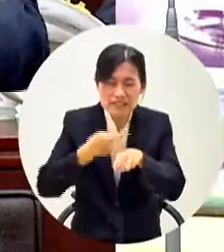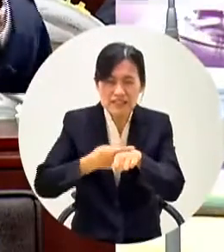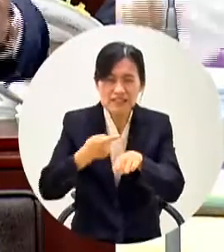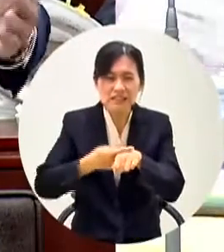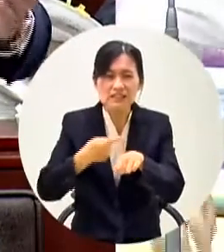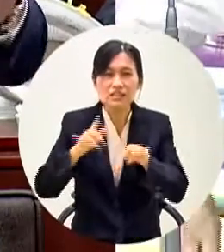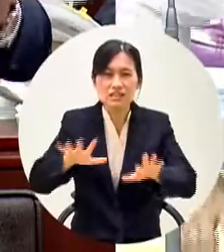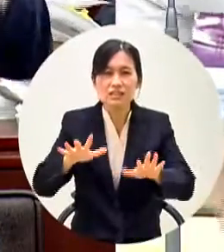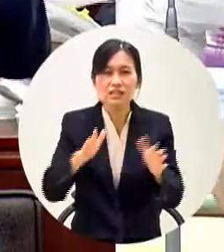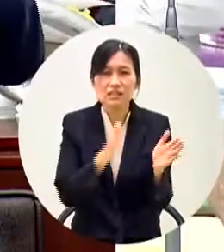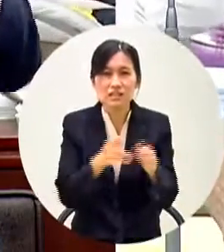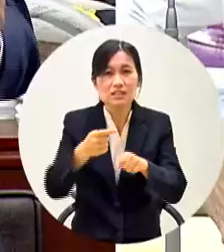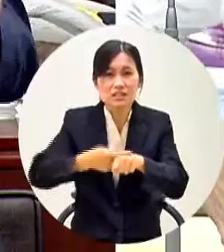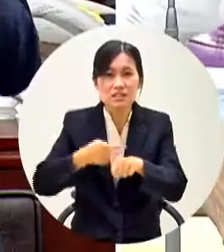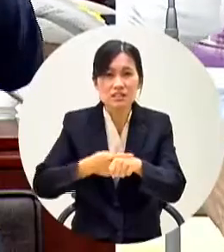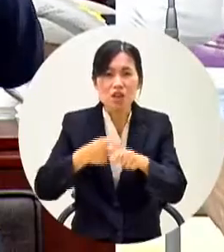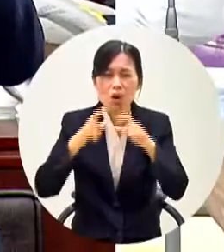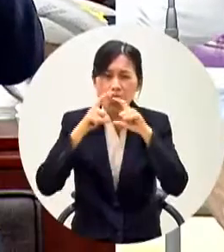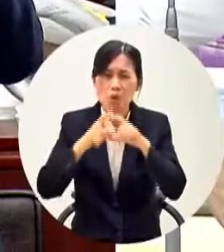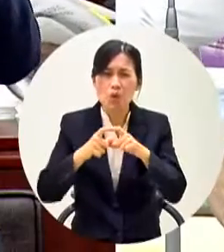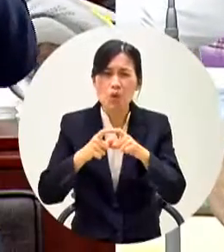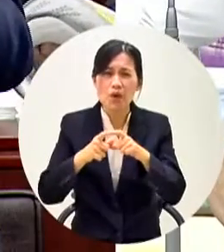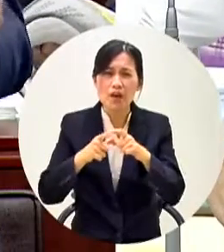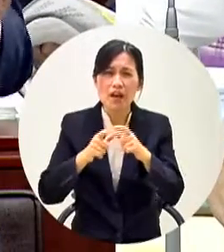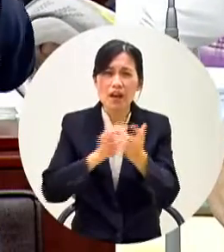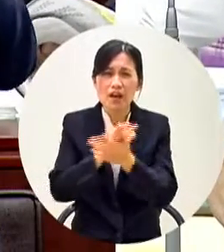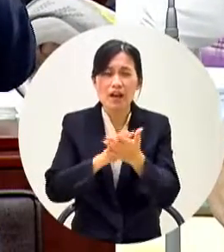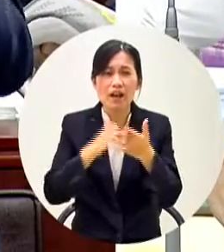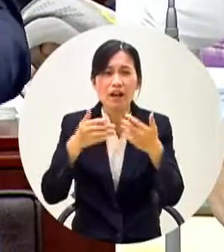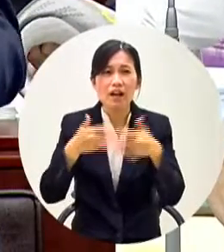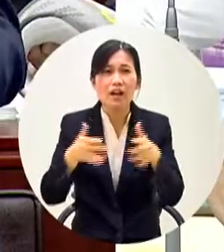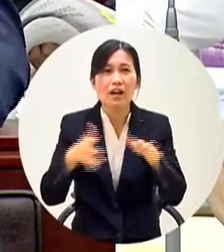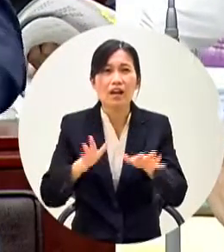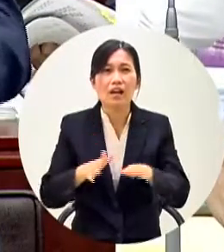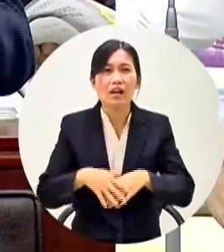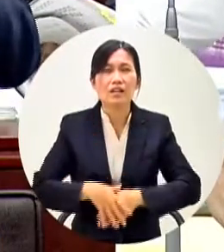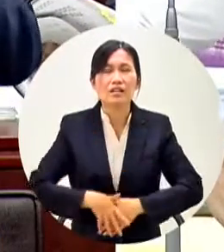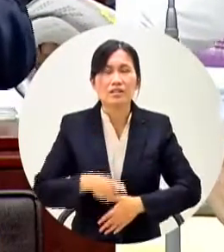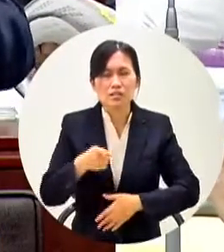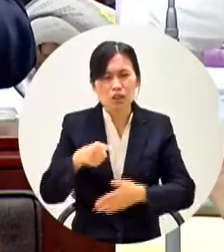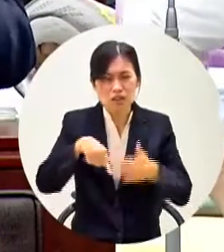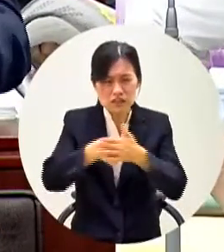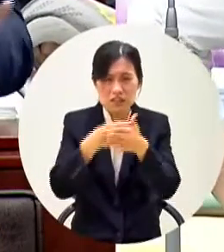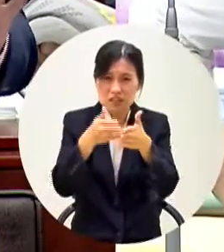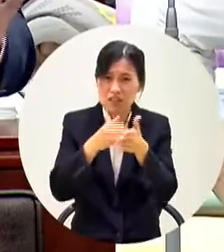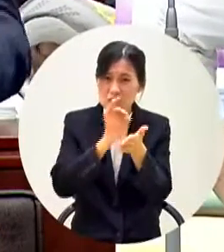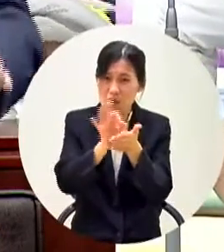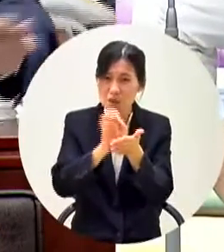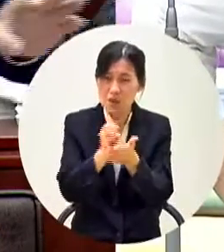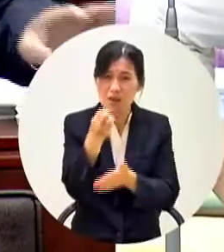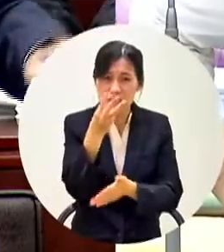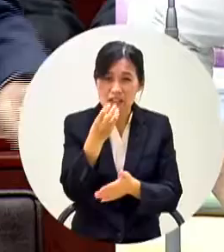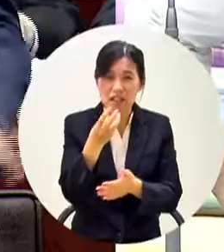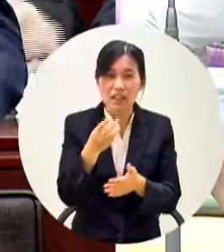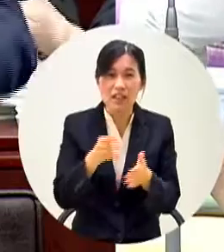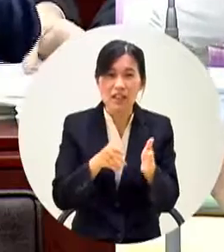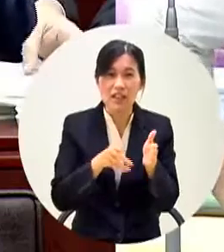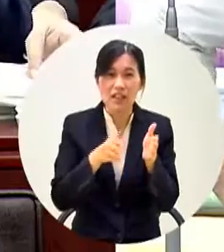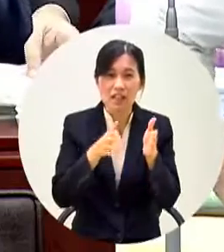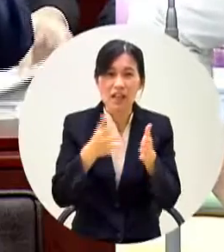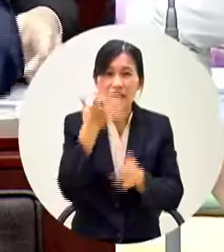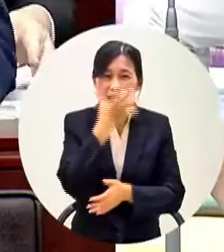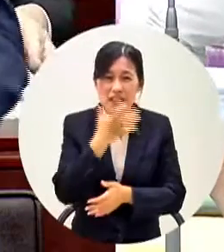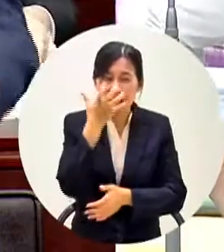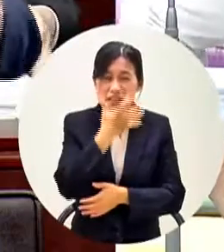很理性理性你不要回答不理性現在意思就是說您剛才說只要花三百萬是指嚴懲其今所有的小